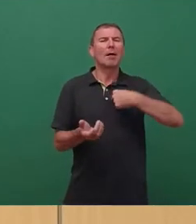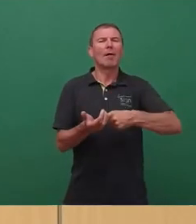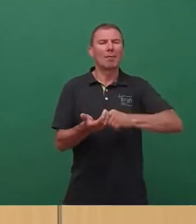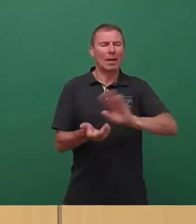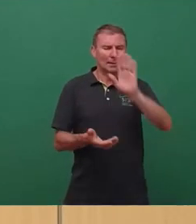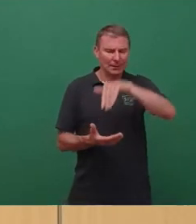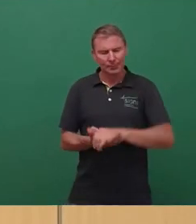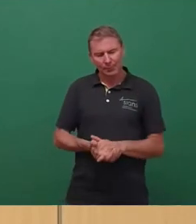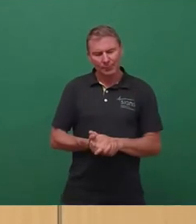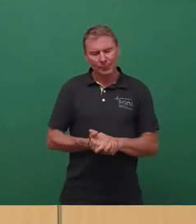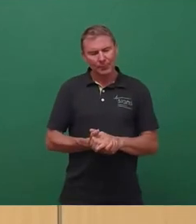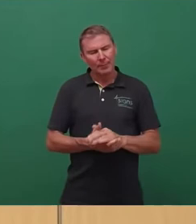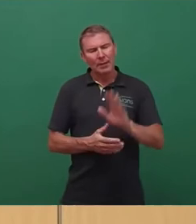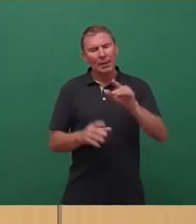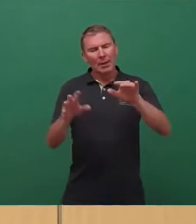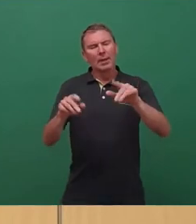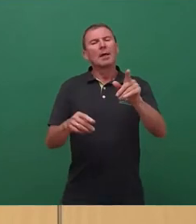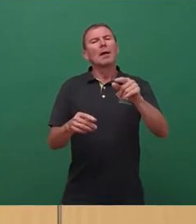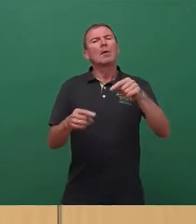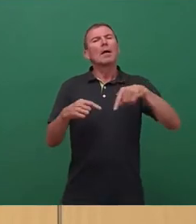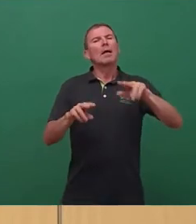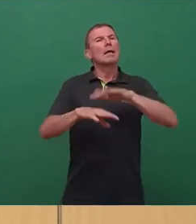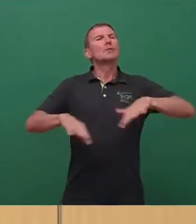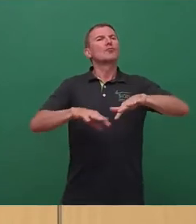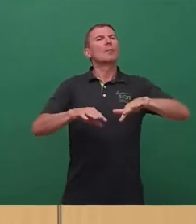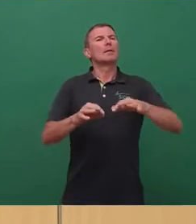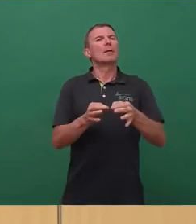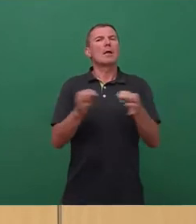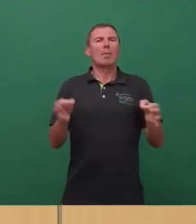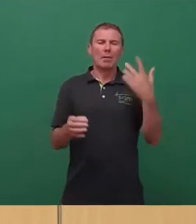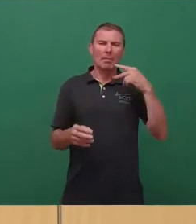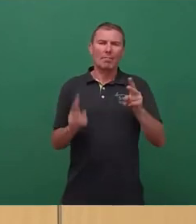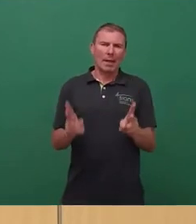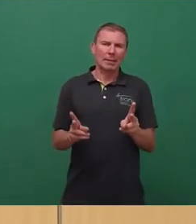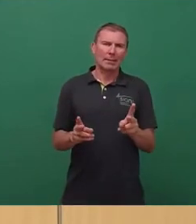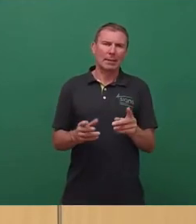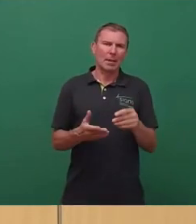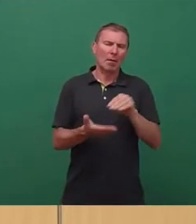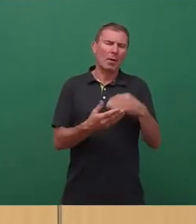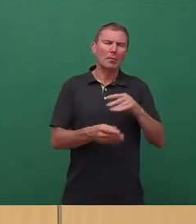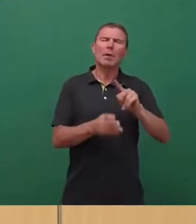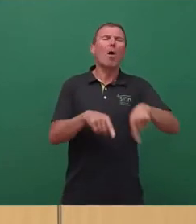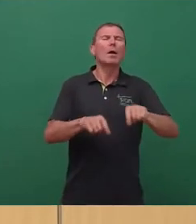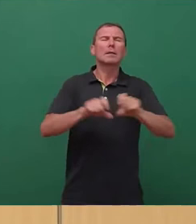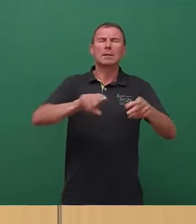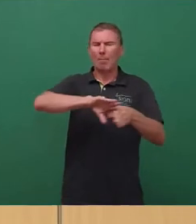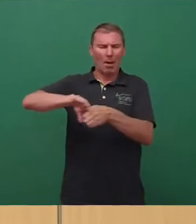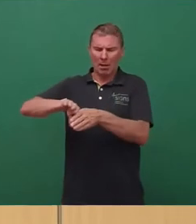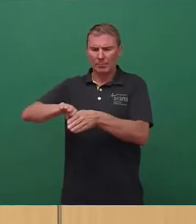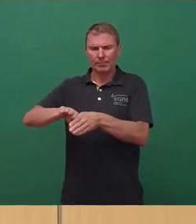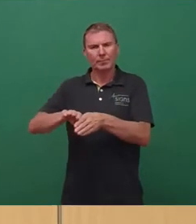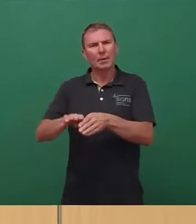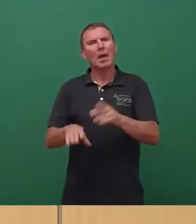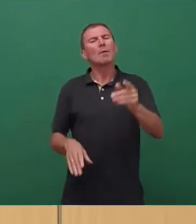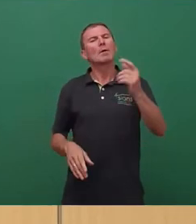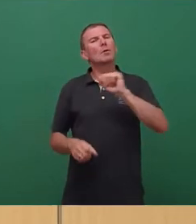die, wobei es bei der Lage der Innenstadt, glaube ich, die richtige Maßnahme wäre, darüber reden wir heute nie. Aber trotz alledem ist es natürlich schon ein bisschen